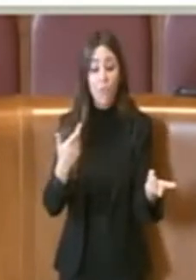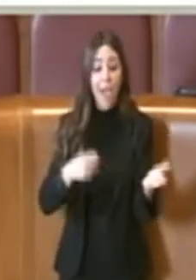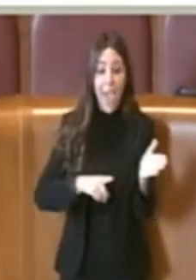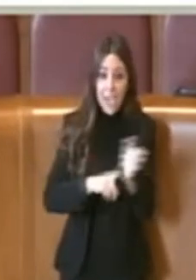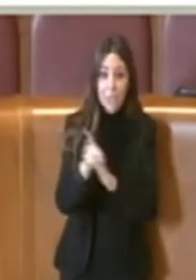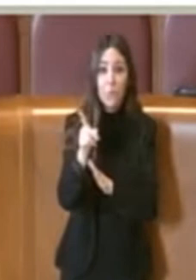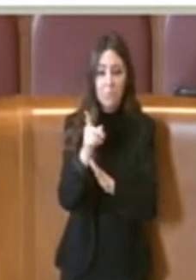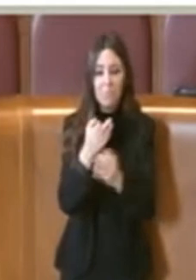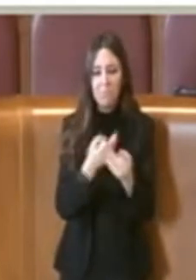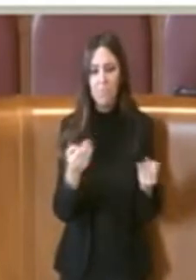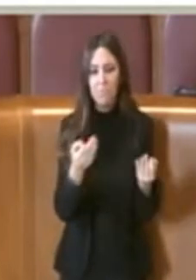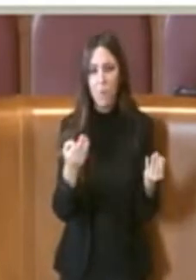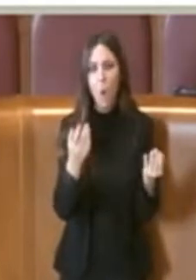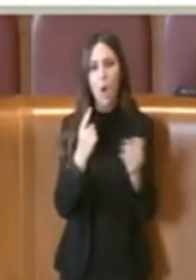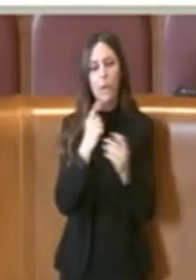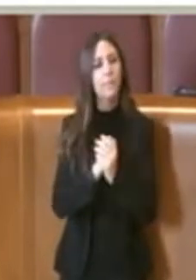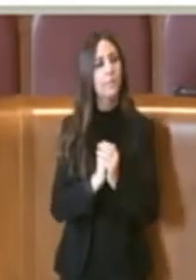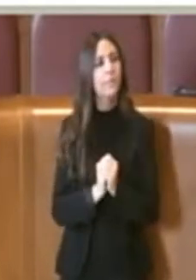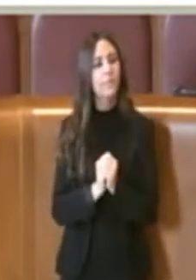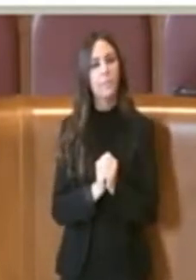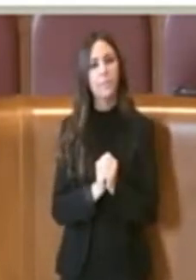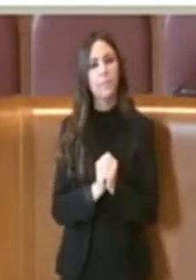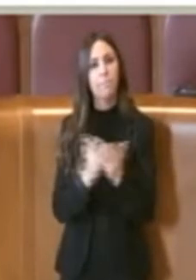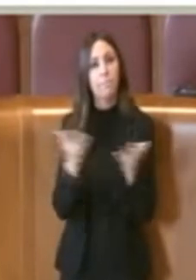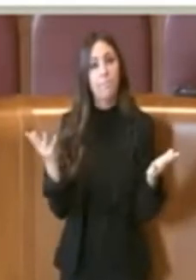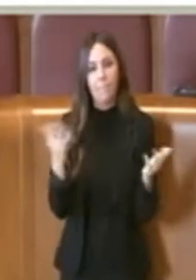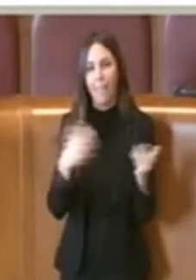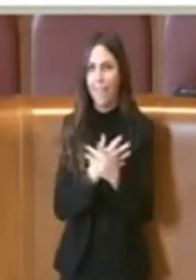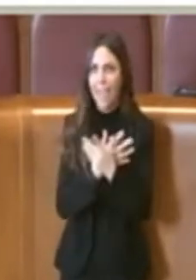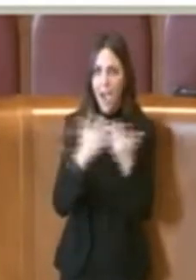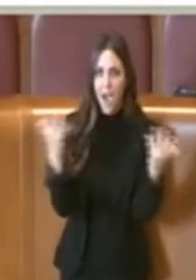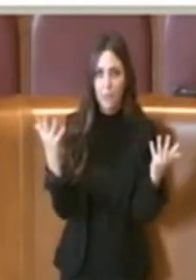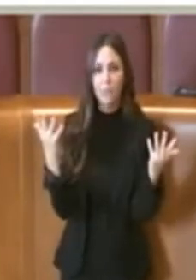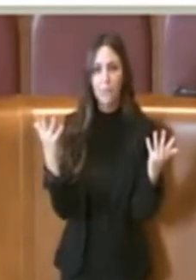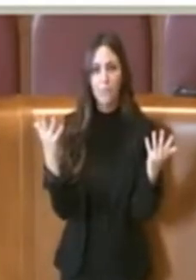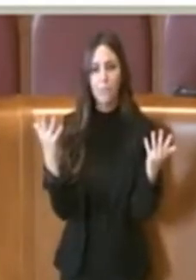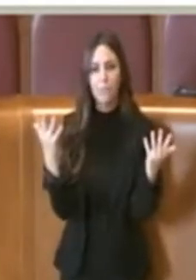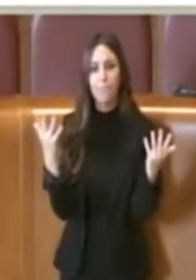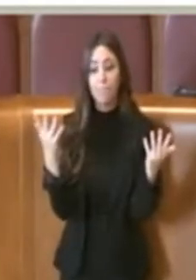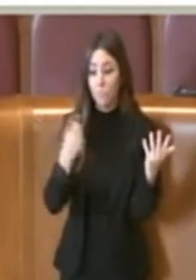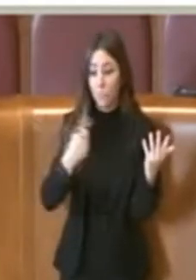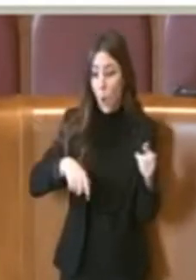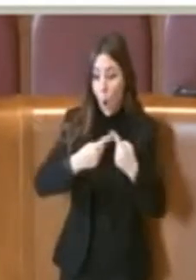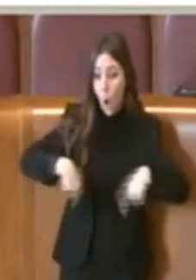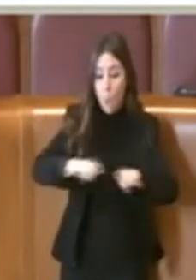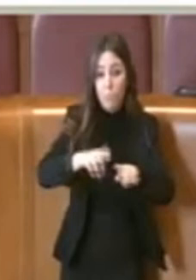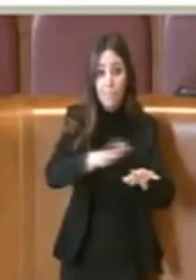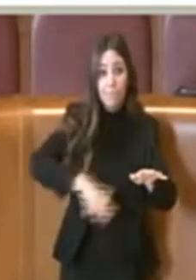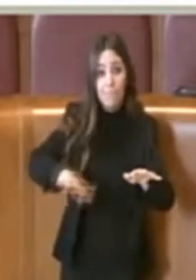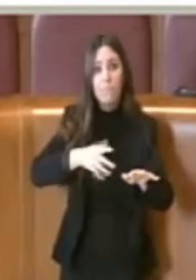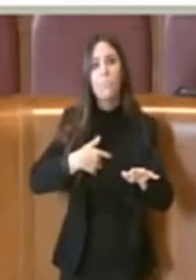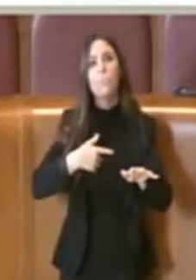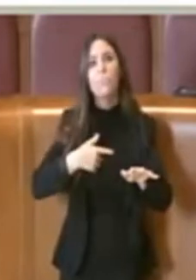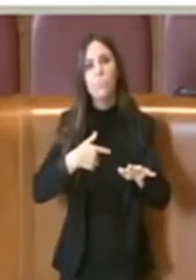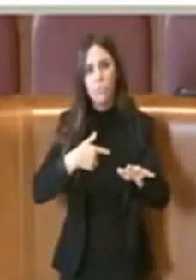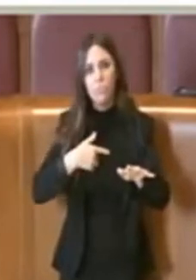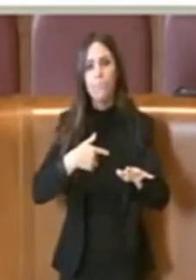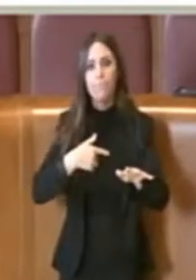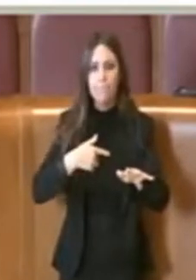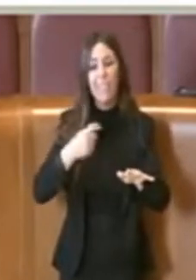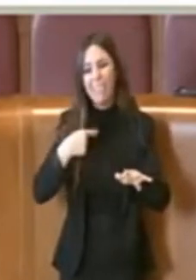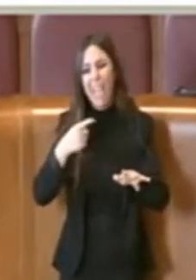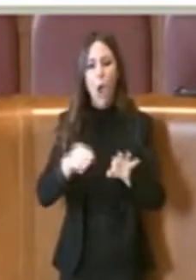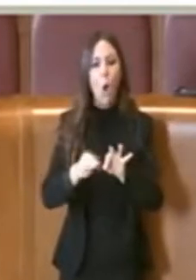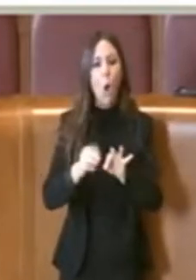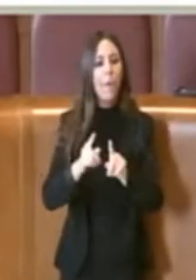risultati. Però è ovvio che noi in Commissione Ambiente abbiamo spesso dato degli